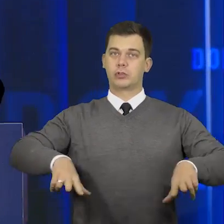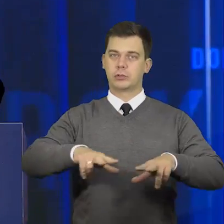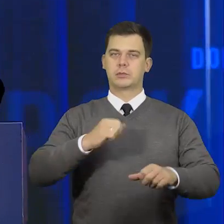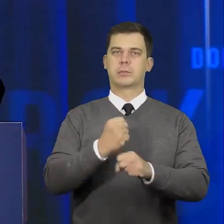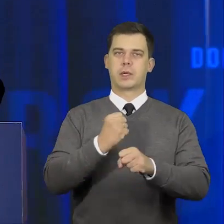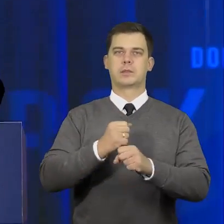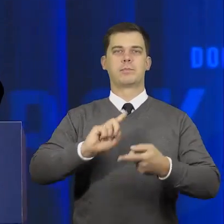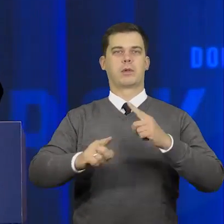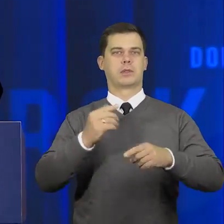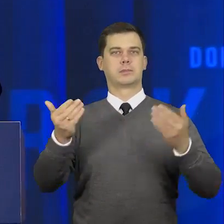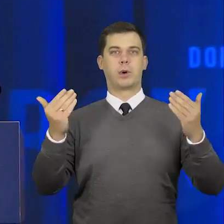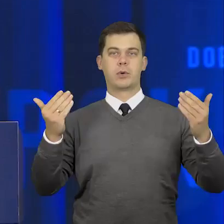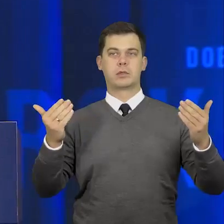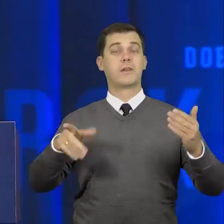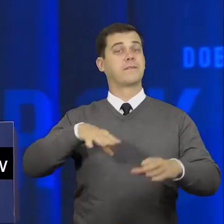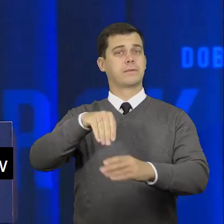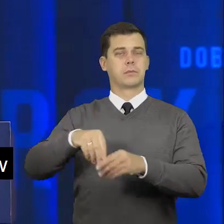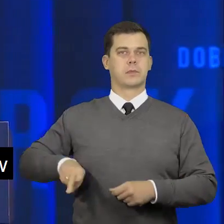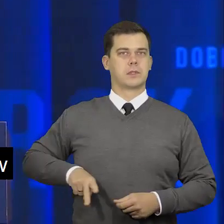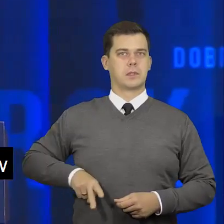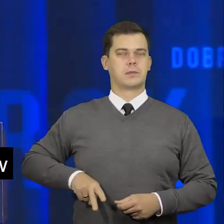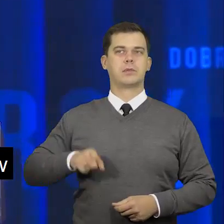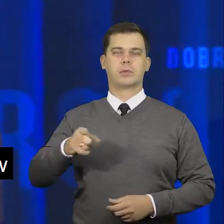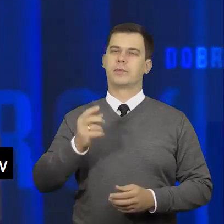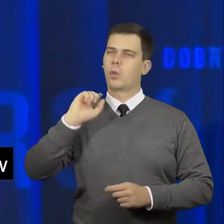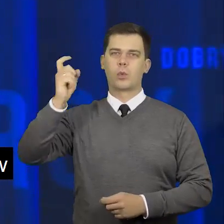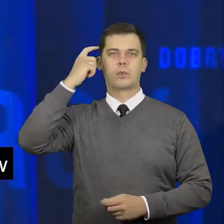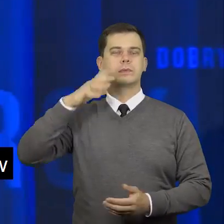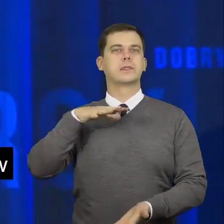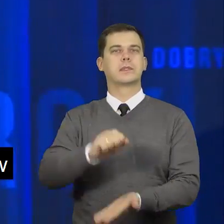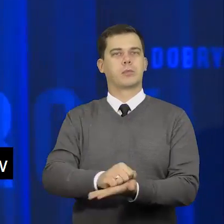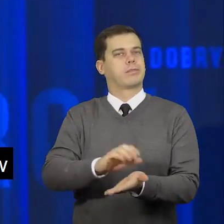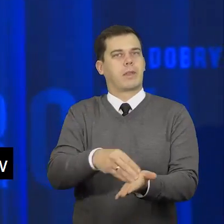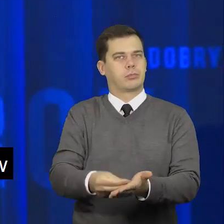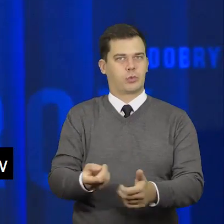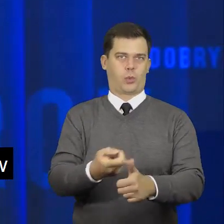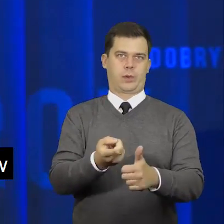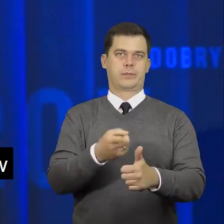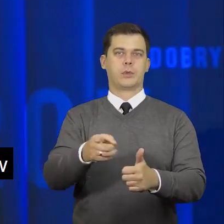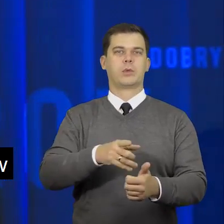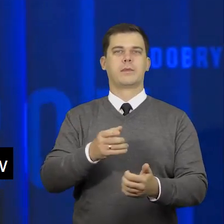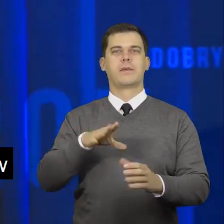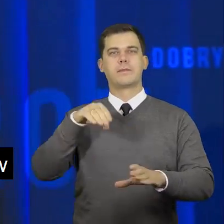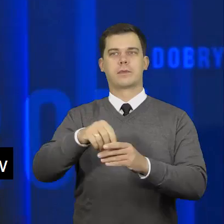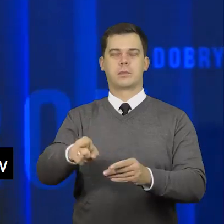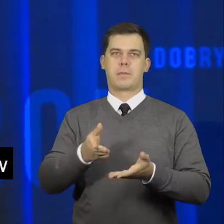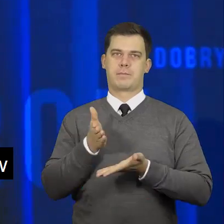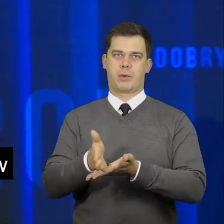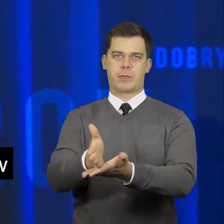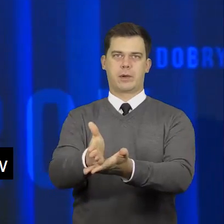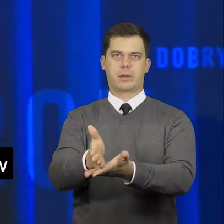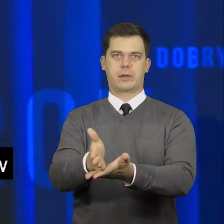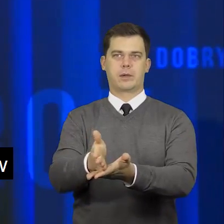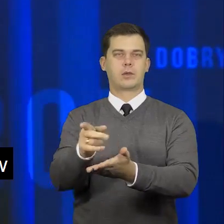Rodziny, Pracy i Polityki Społecznej to resort, którego celem jest m.in. tworzenie warunków do kompleksowego